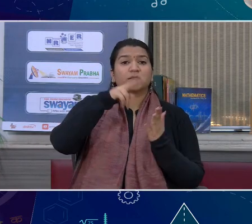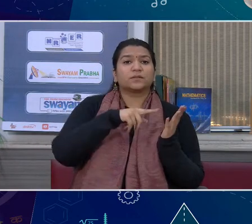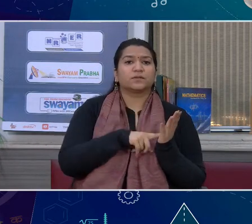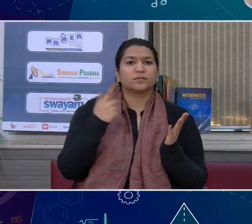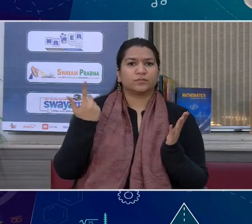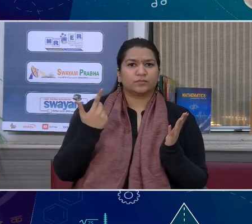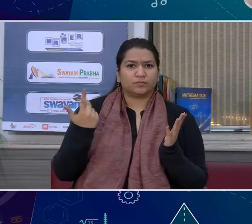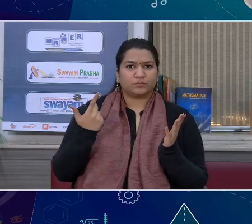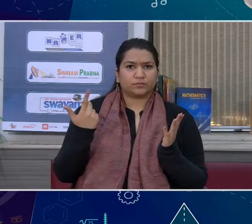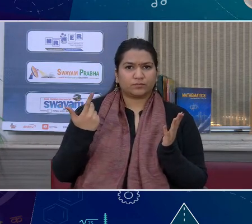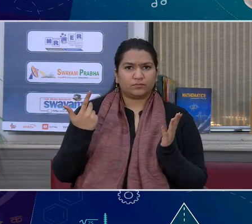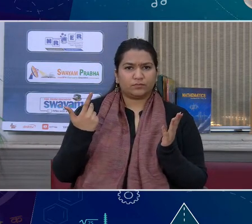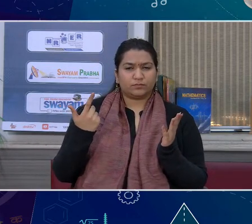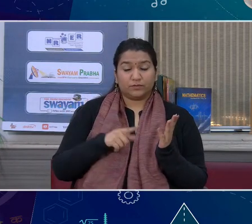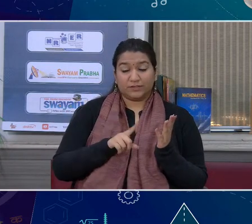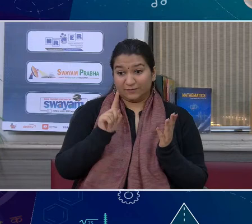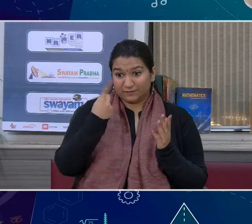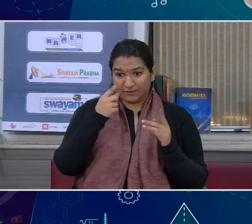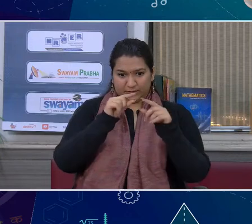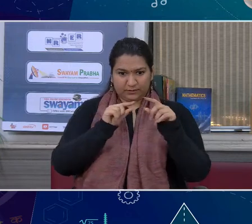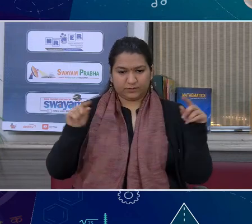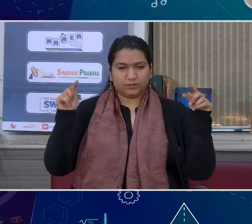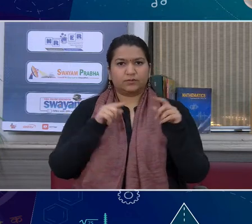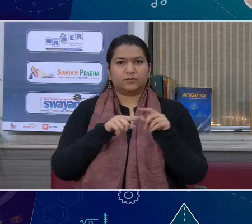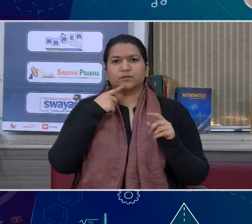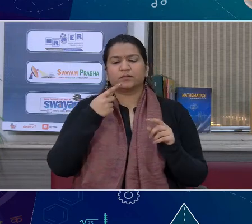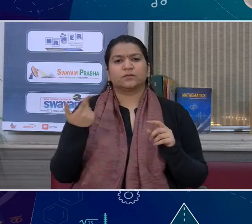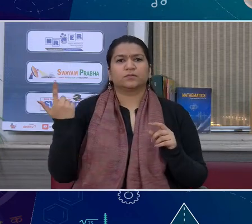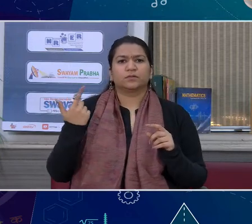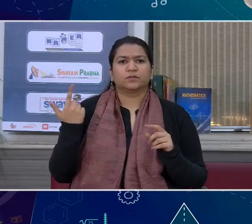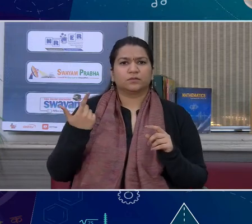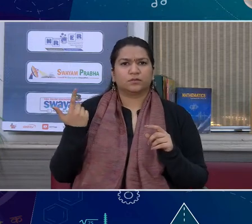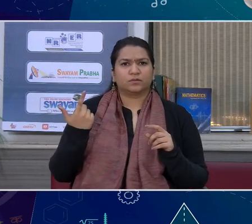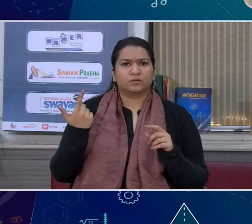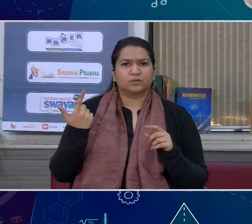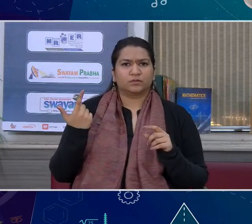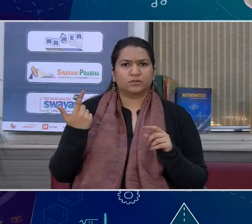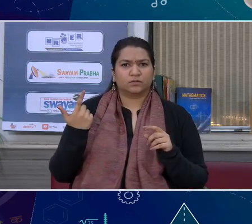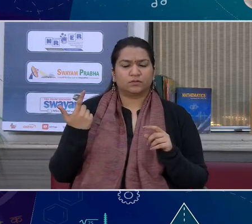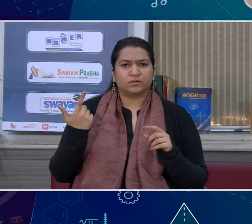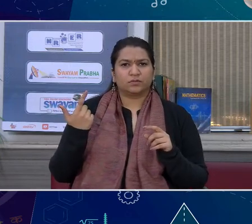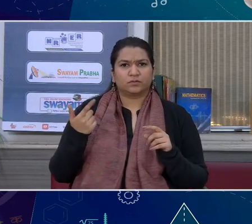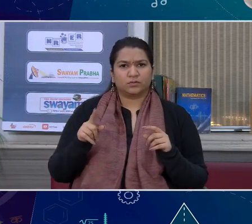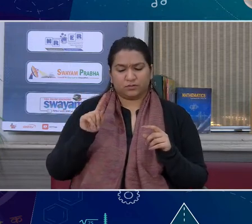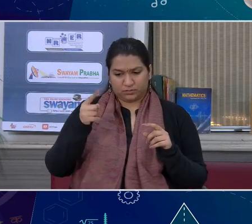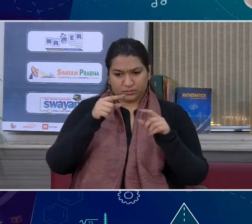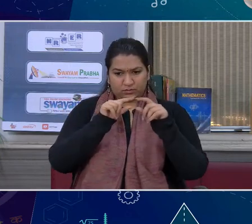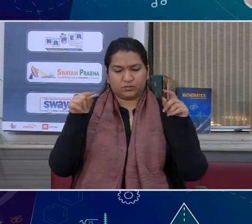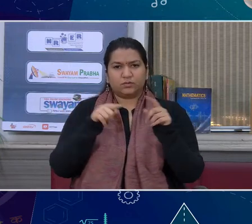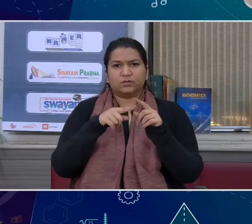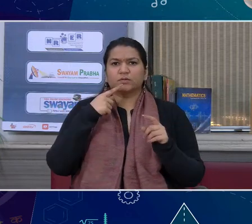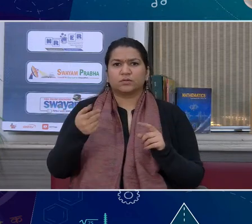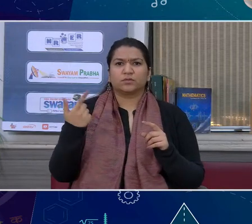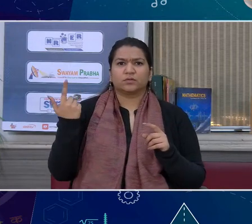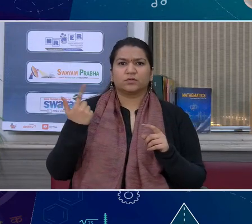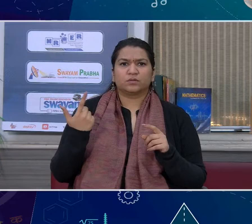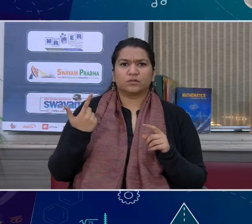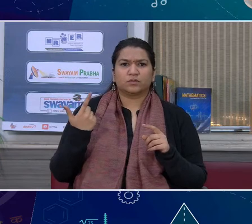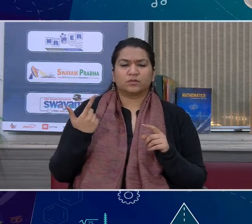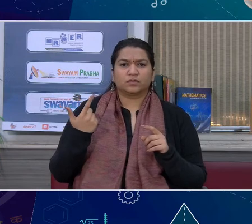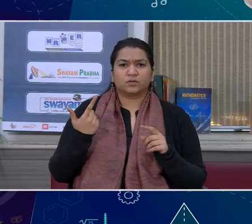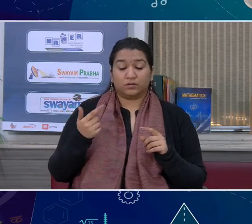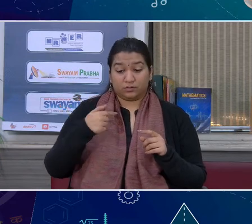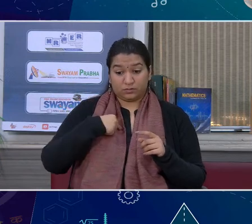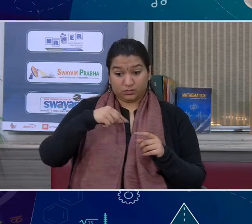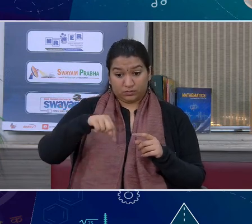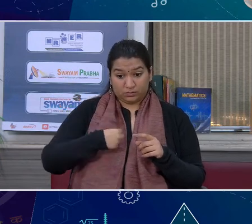essige अगले जो मारा सात्वा प्यान से कविता का कहते